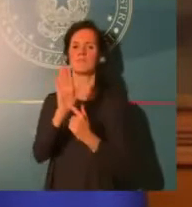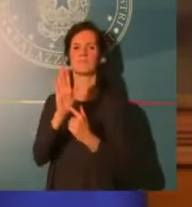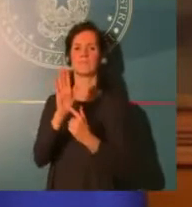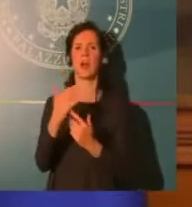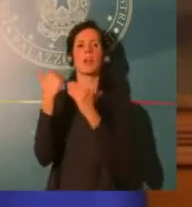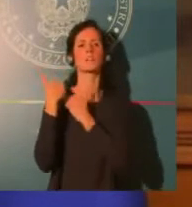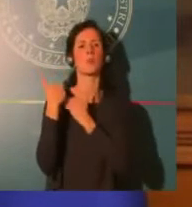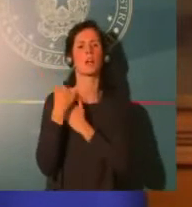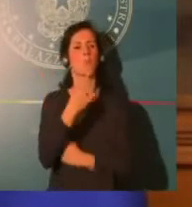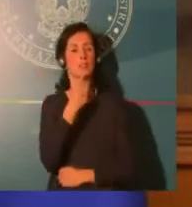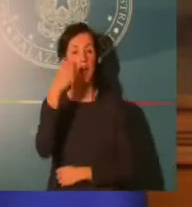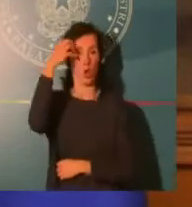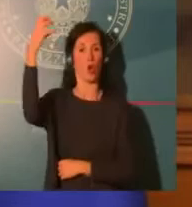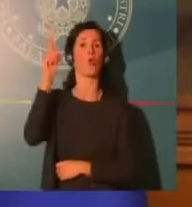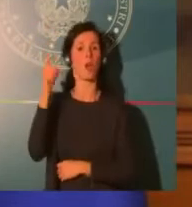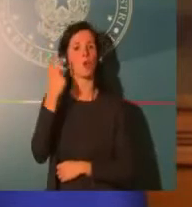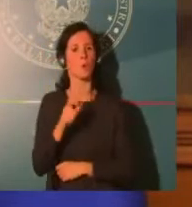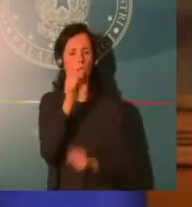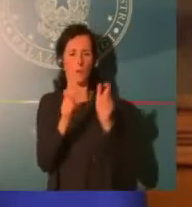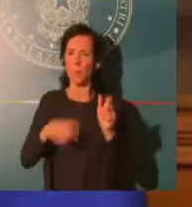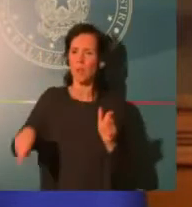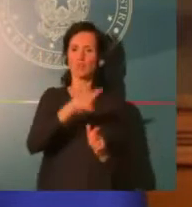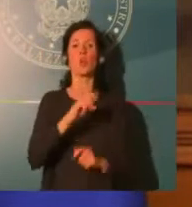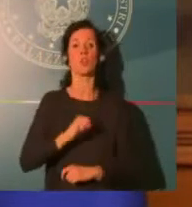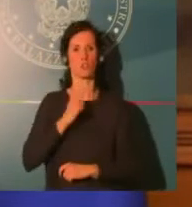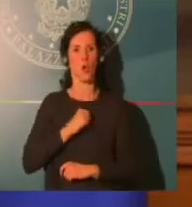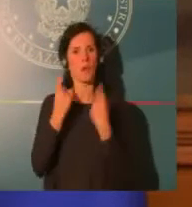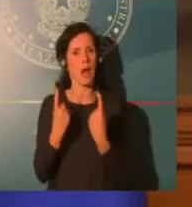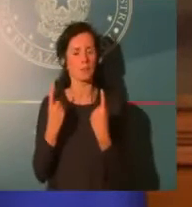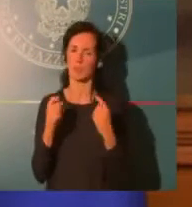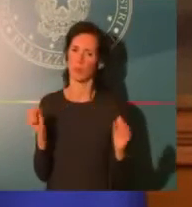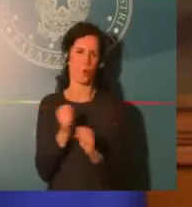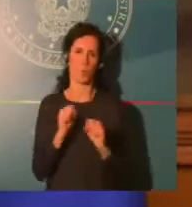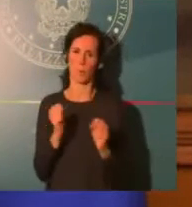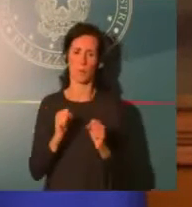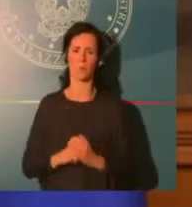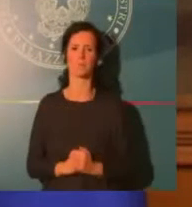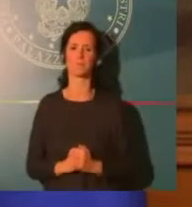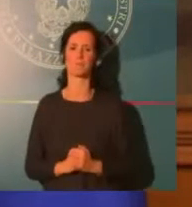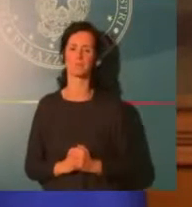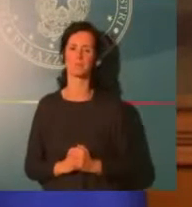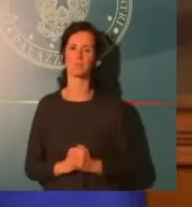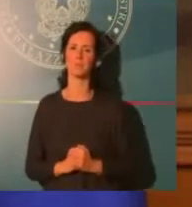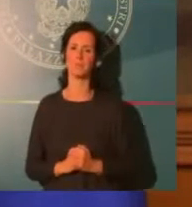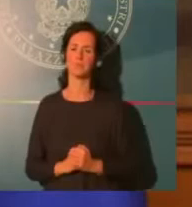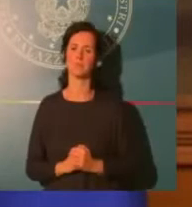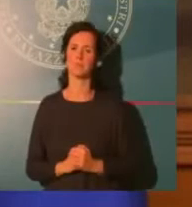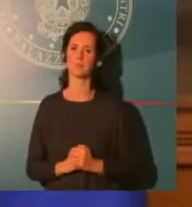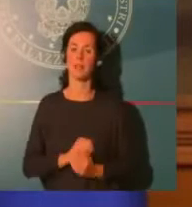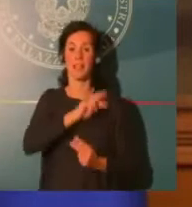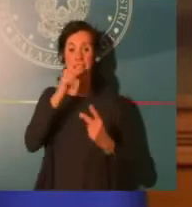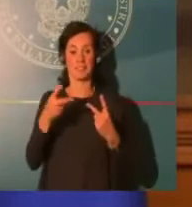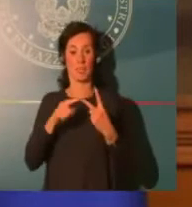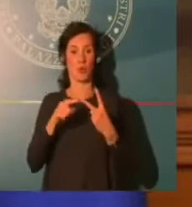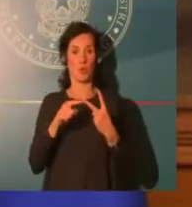per quanto riguarda le misure più restrittive, nella nostra costruzione c'è sicuramente contemplata la